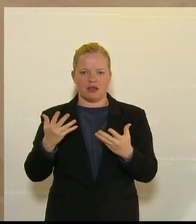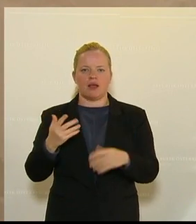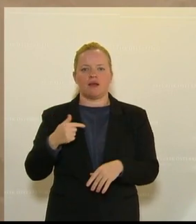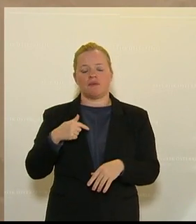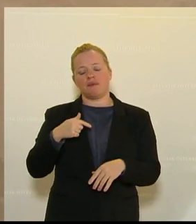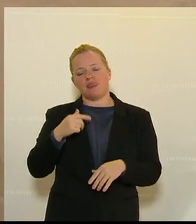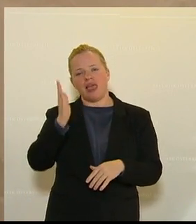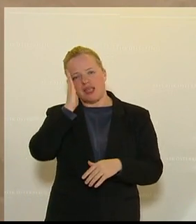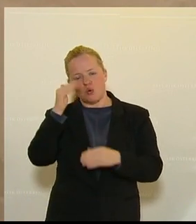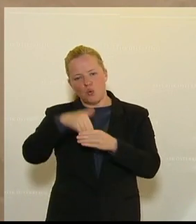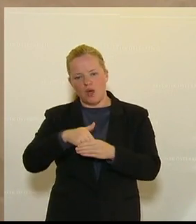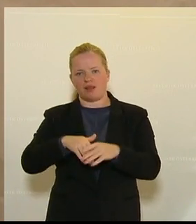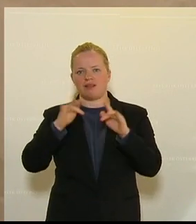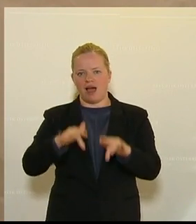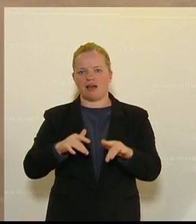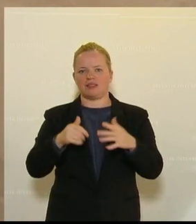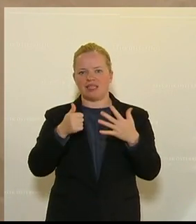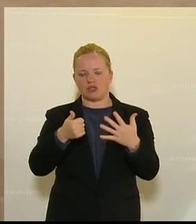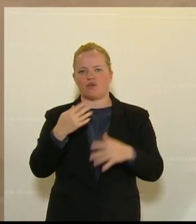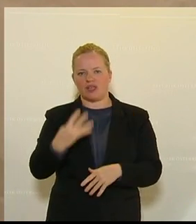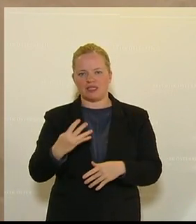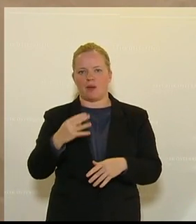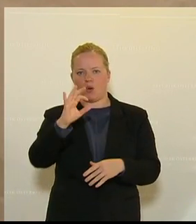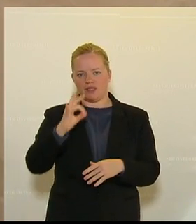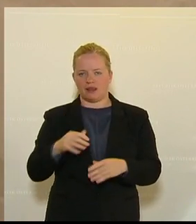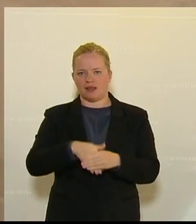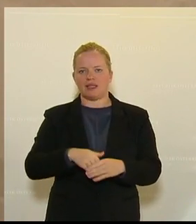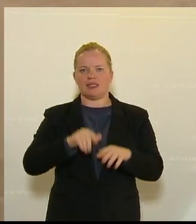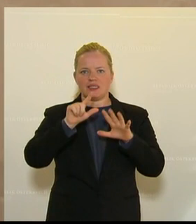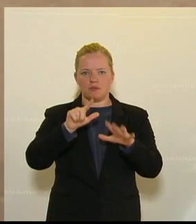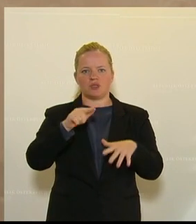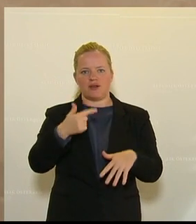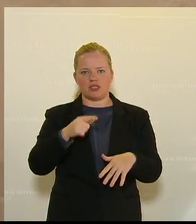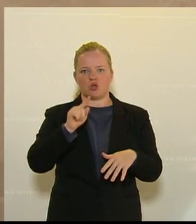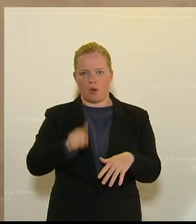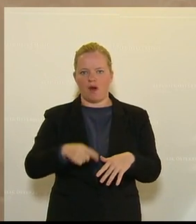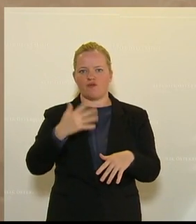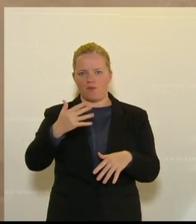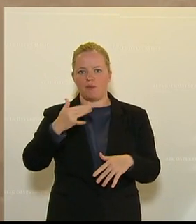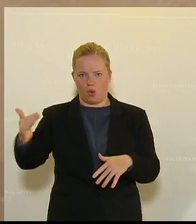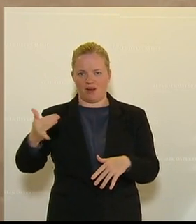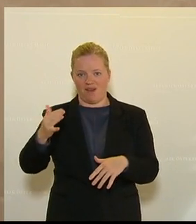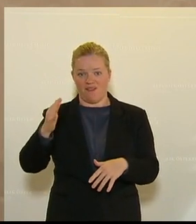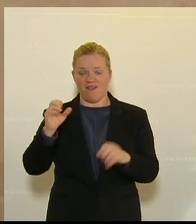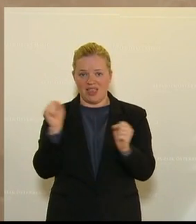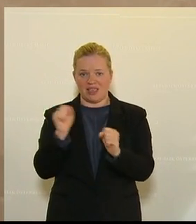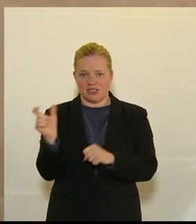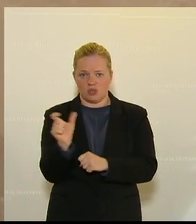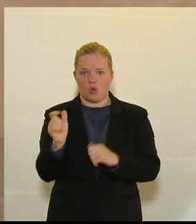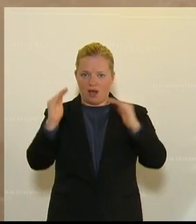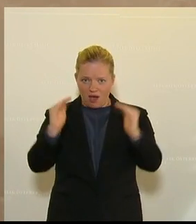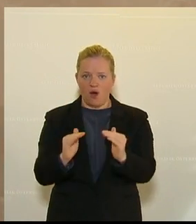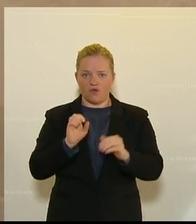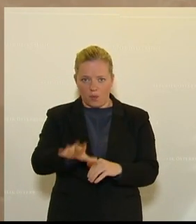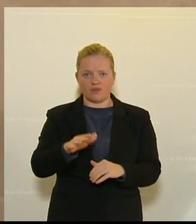Nächtigungen um 46 Prozent einbrechen von 27,5 Millionen Übernachtungen in der Wintersaison in Tirol auf 15